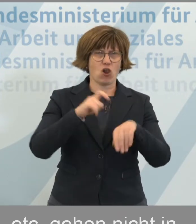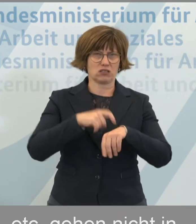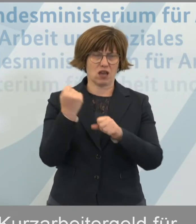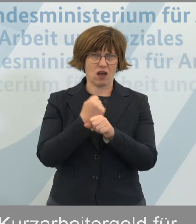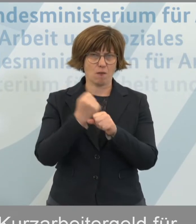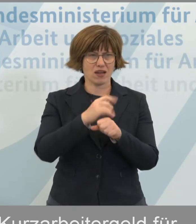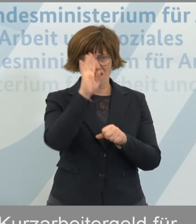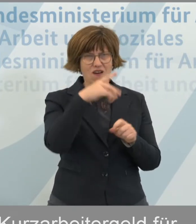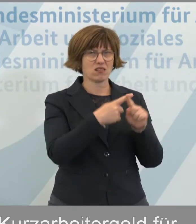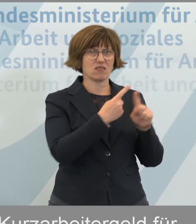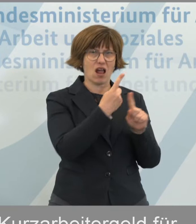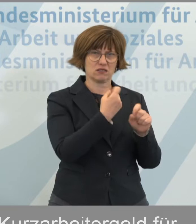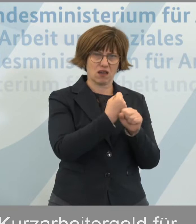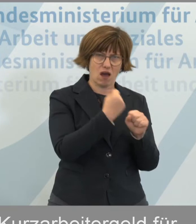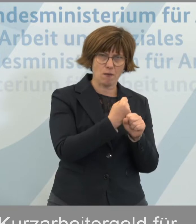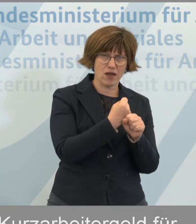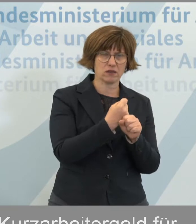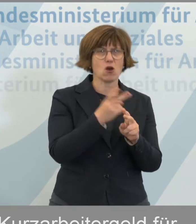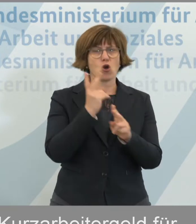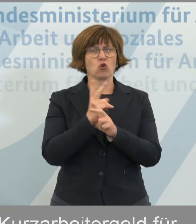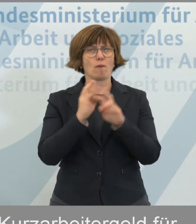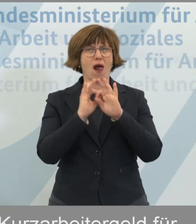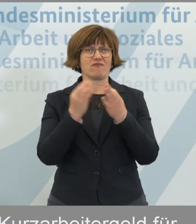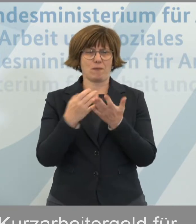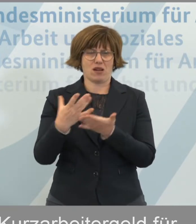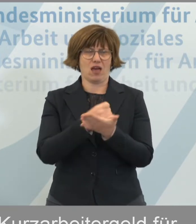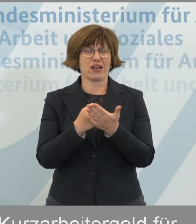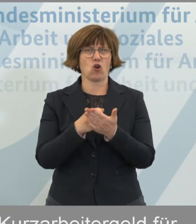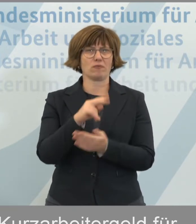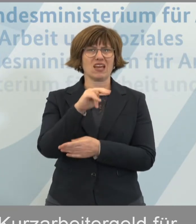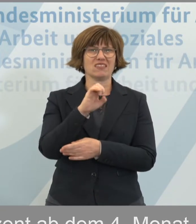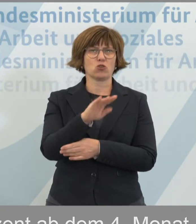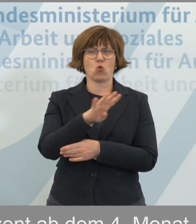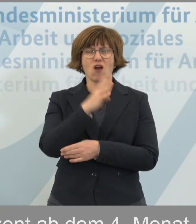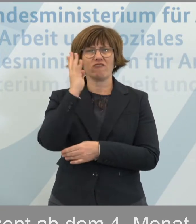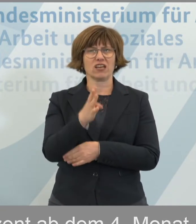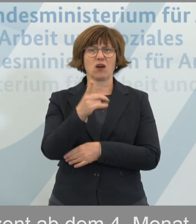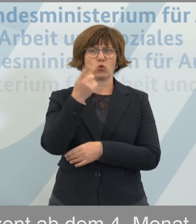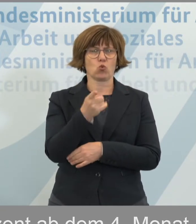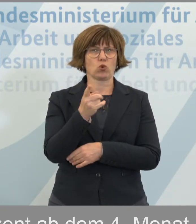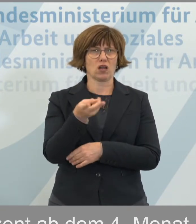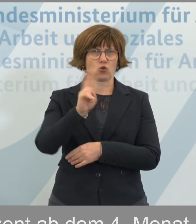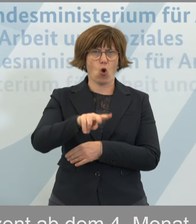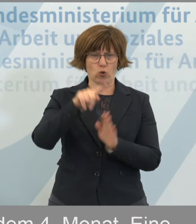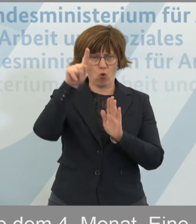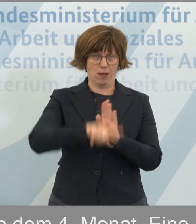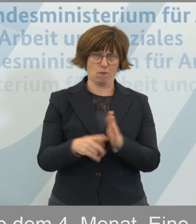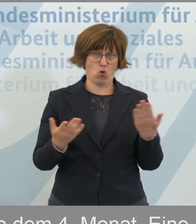Krise Vollzeit, der Vater Teilzeit. Das normale Familieneinkommen beträgt netto 4.100 Euro